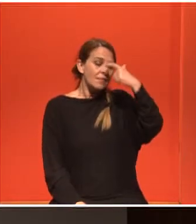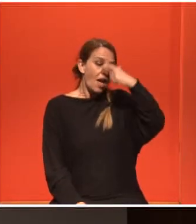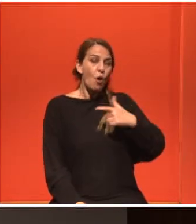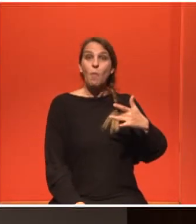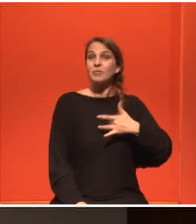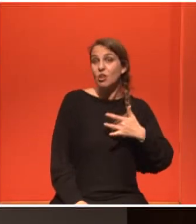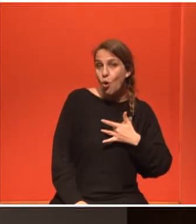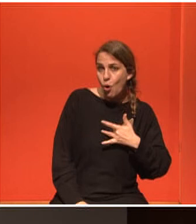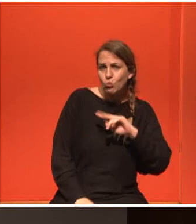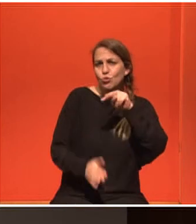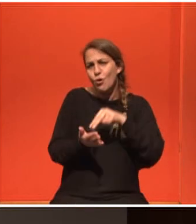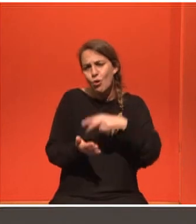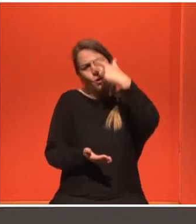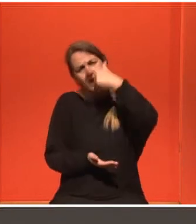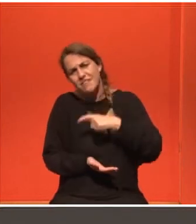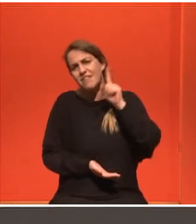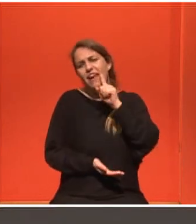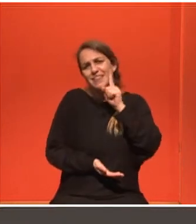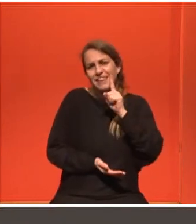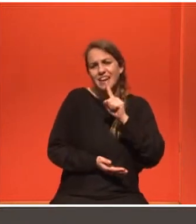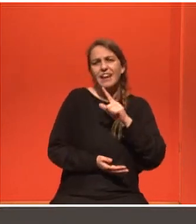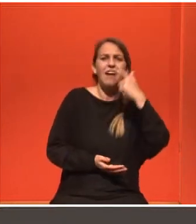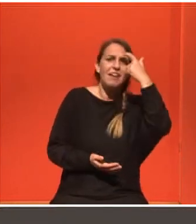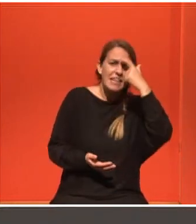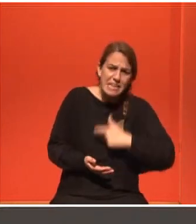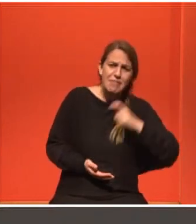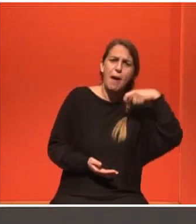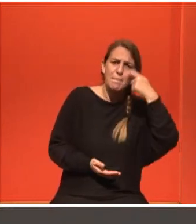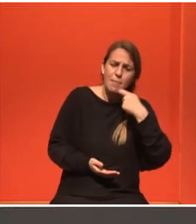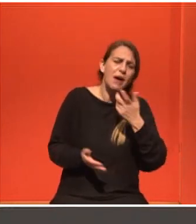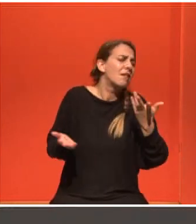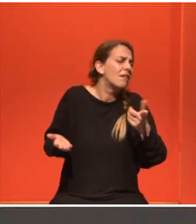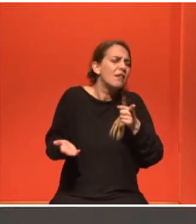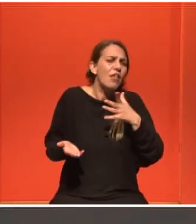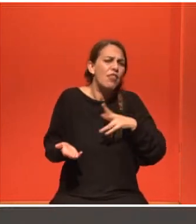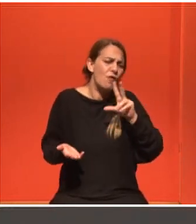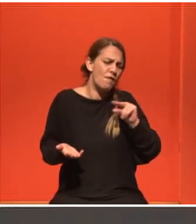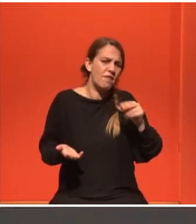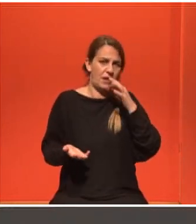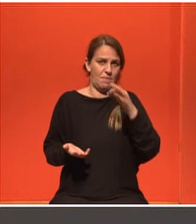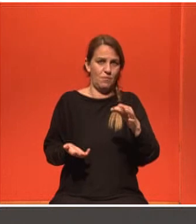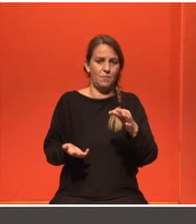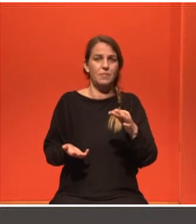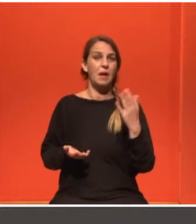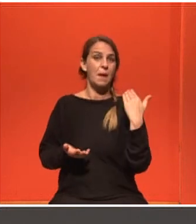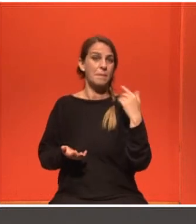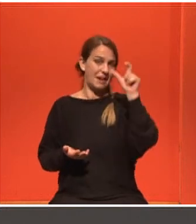σαν γυναίκα, από όπου και να το πιάσεις, σαν μητέρα, με ρώτησε πριν ο κ.